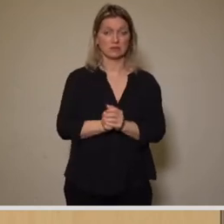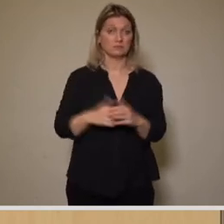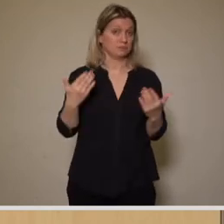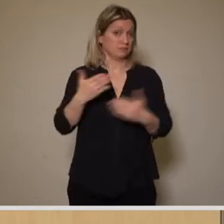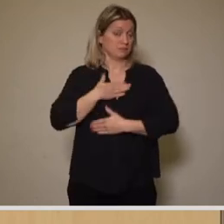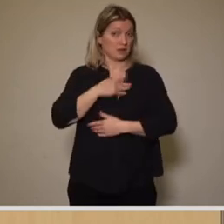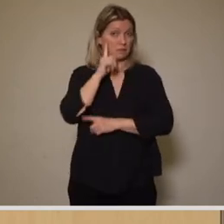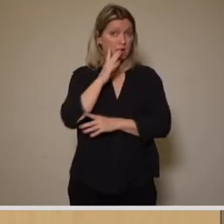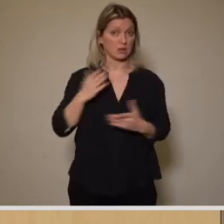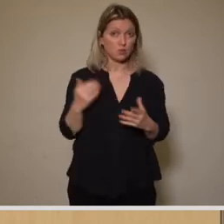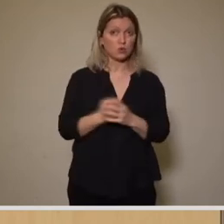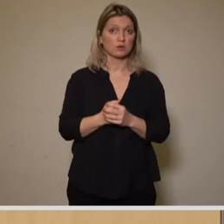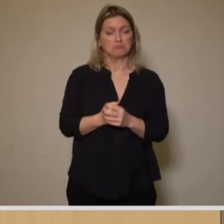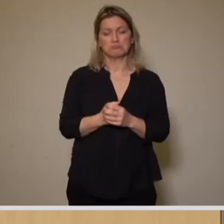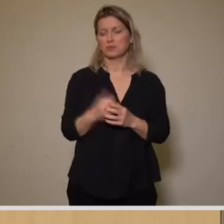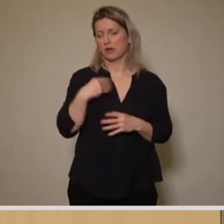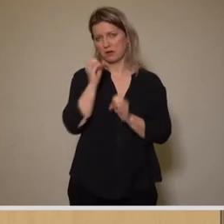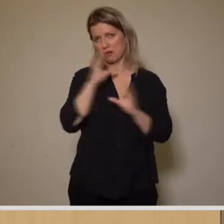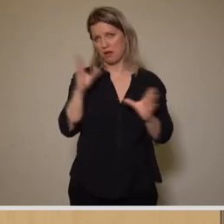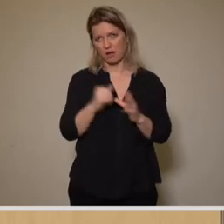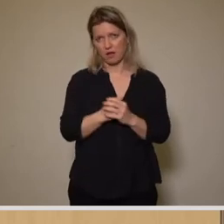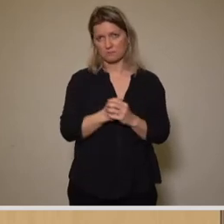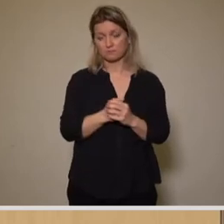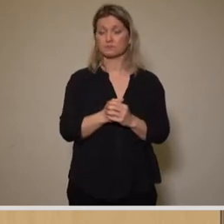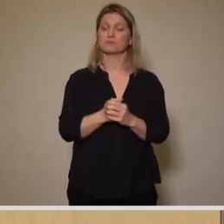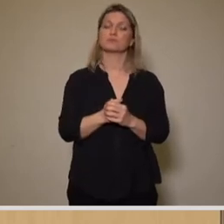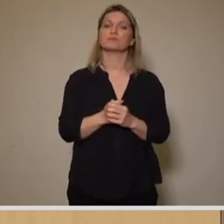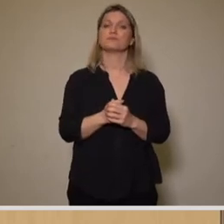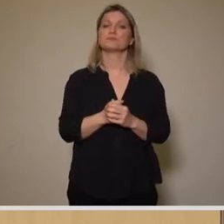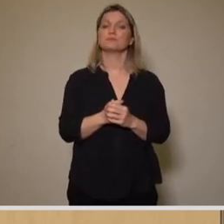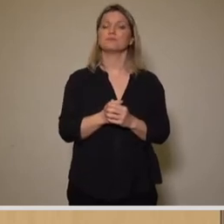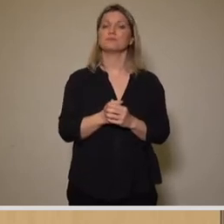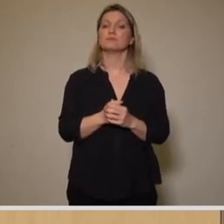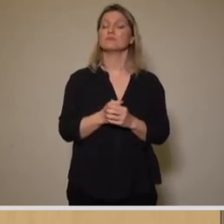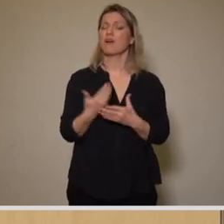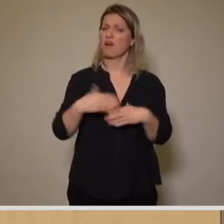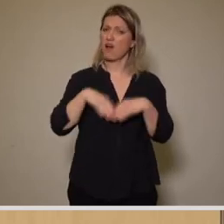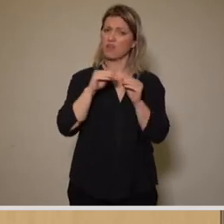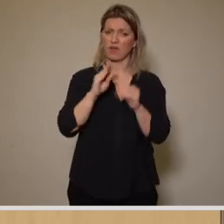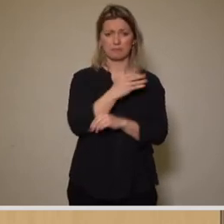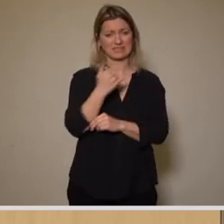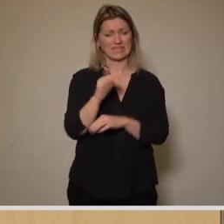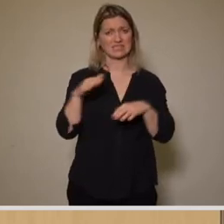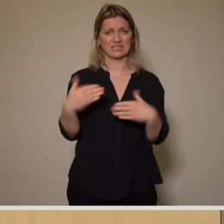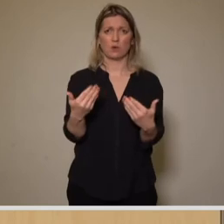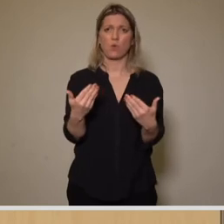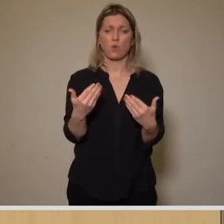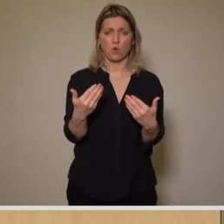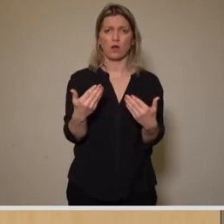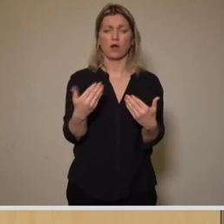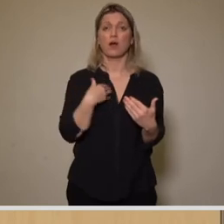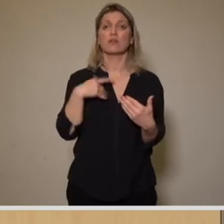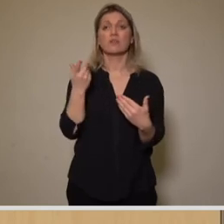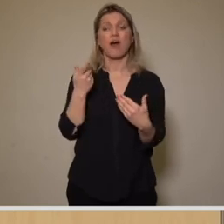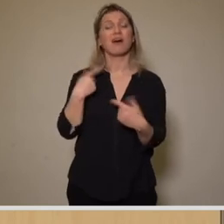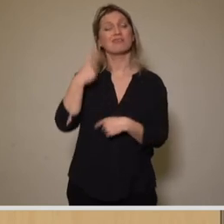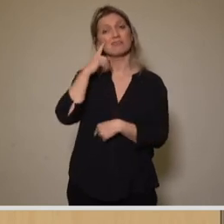ist relativ klar. Für uns war und ist von Anfang an ein Erhalt und eine Sanierung